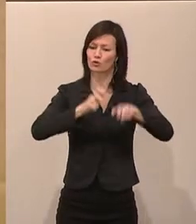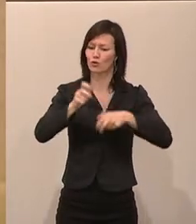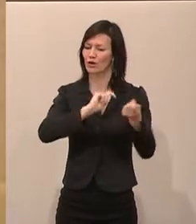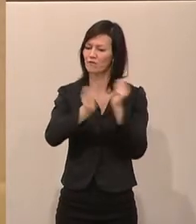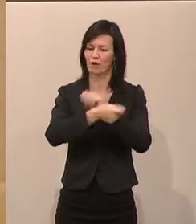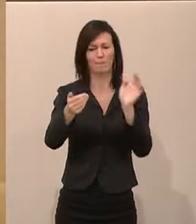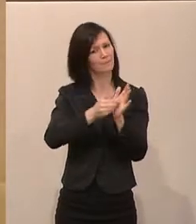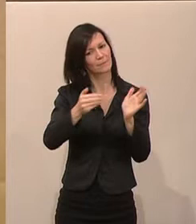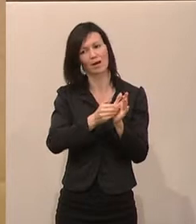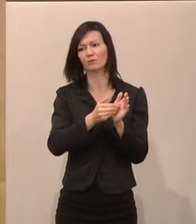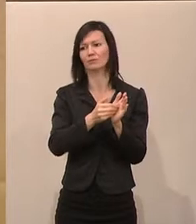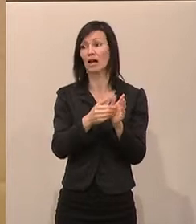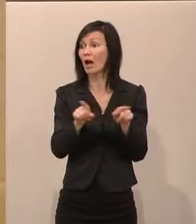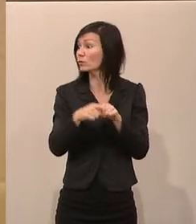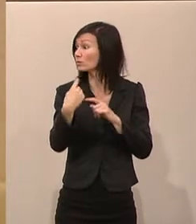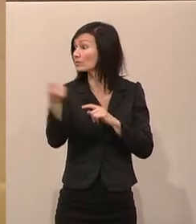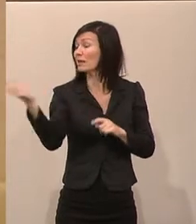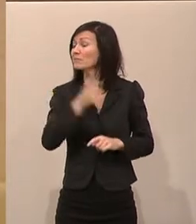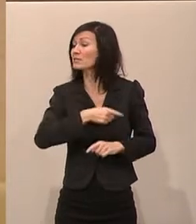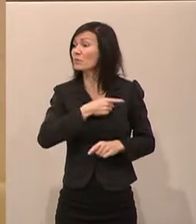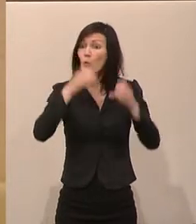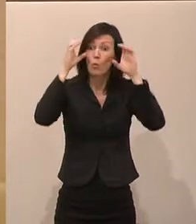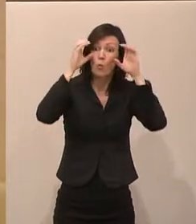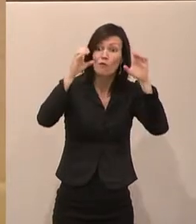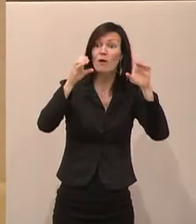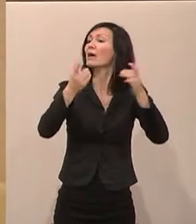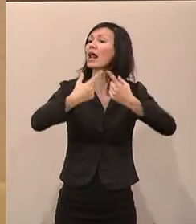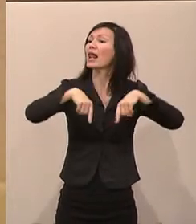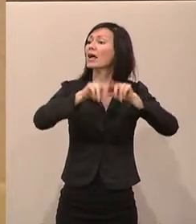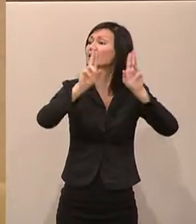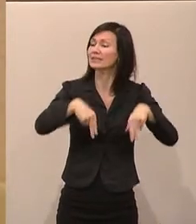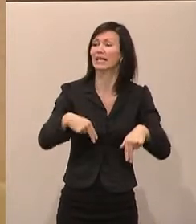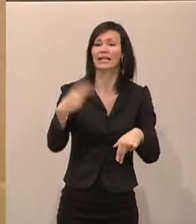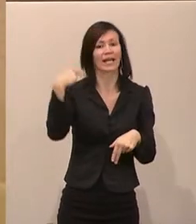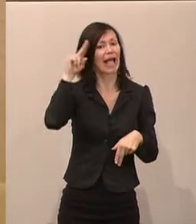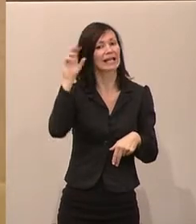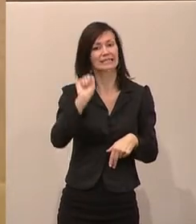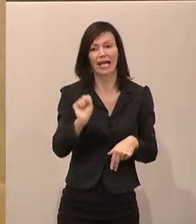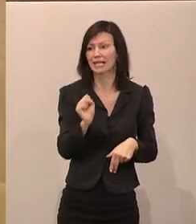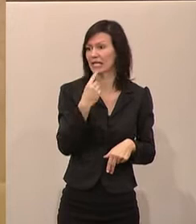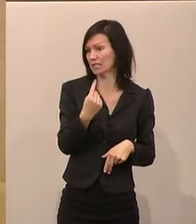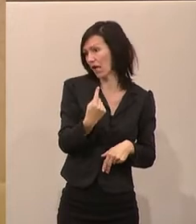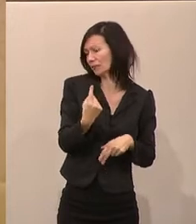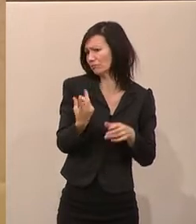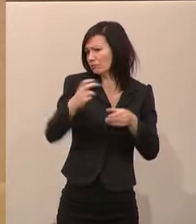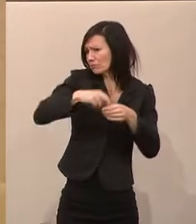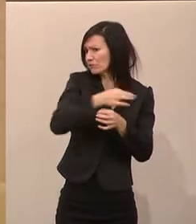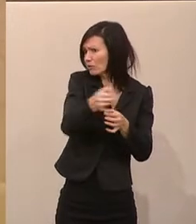eigenen Reihen kommen diese Töne. ÖVP-Landesrat Johann Seitinger sagte wortwörtlich bei der Enquete,